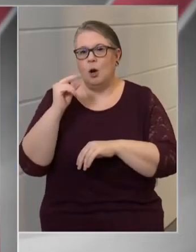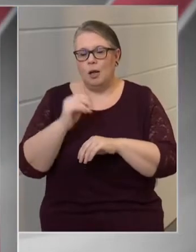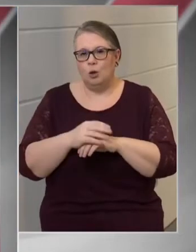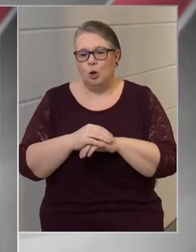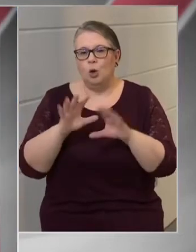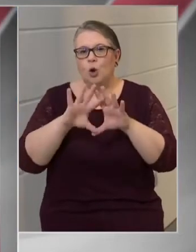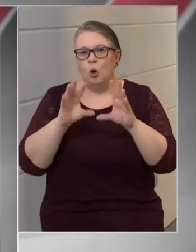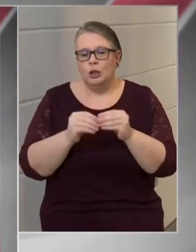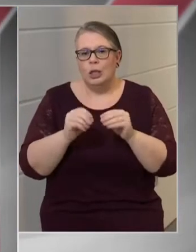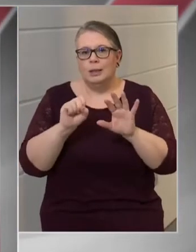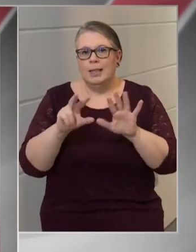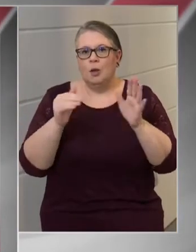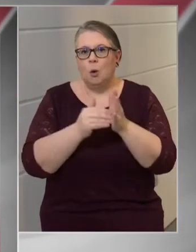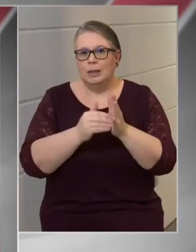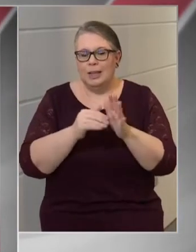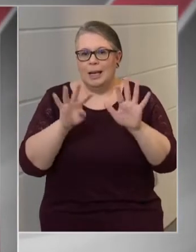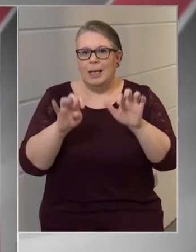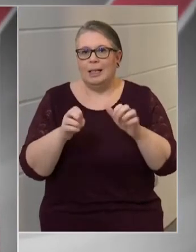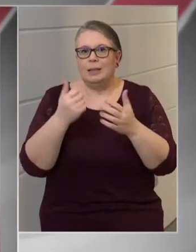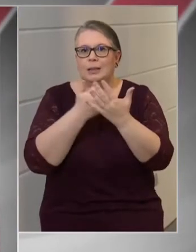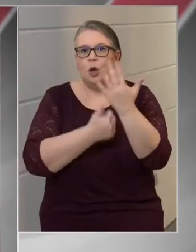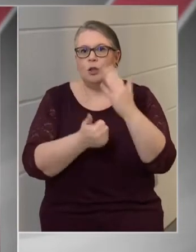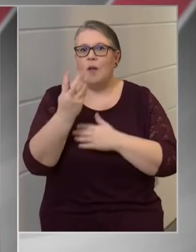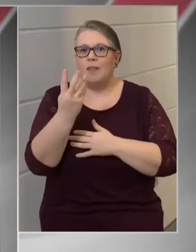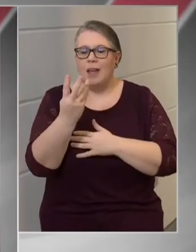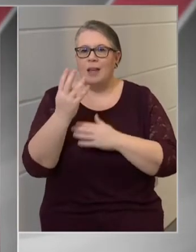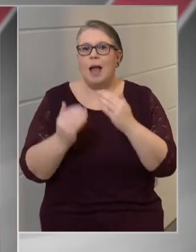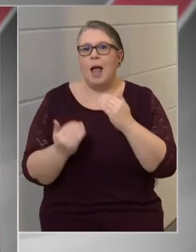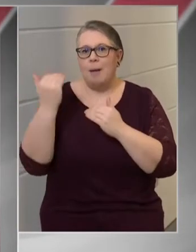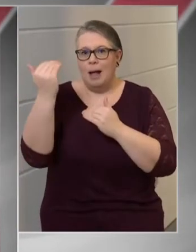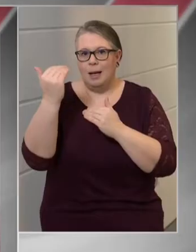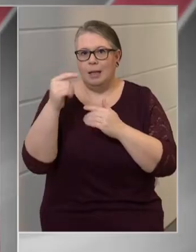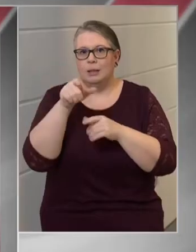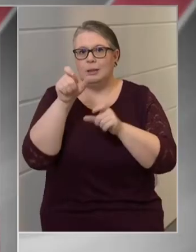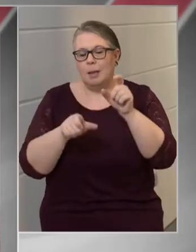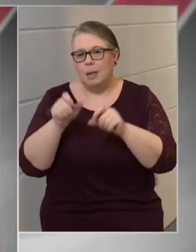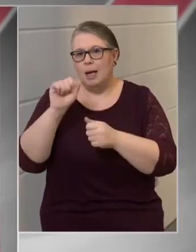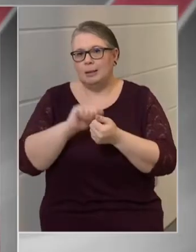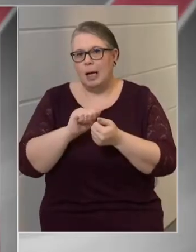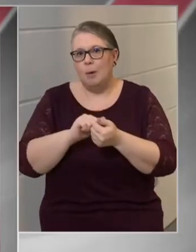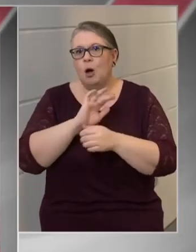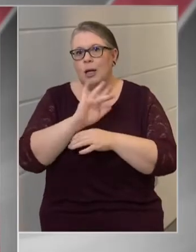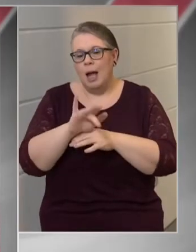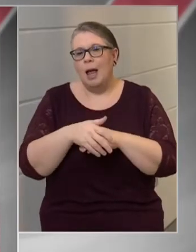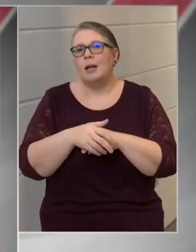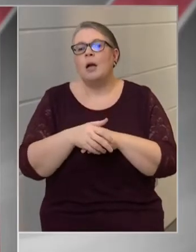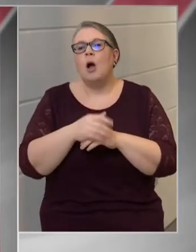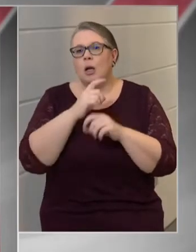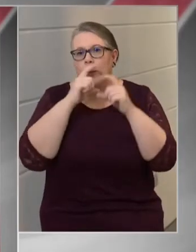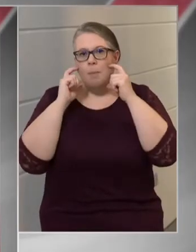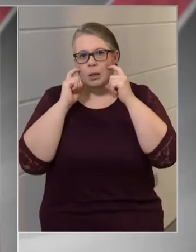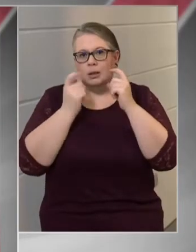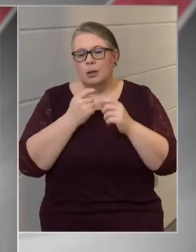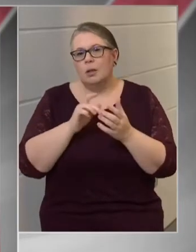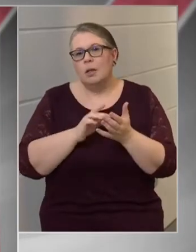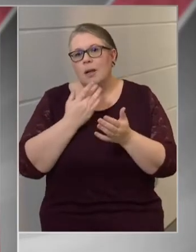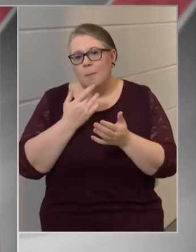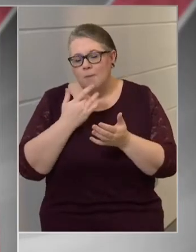intézkedtek rendőreink, így összesen 18.964-re emelkedett azon személyek száma, akik megszekték a maszkviselési